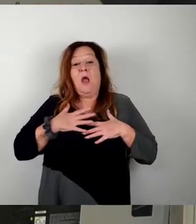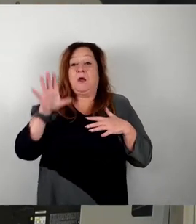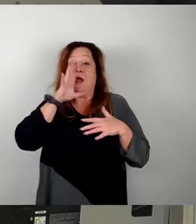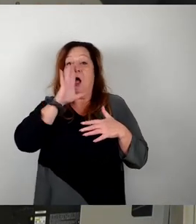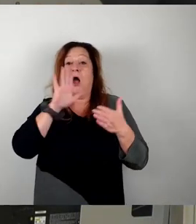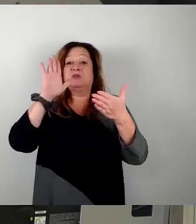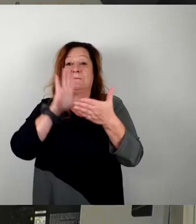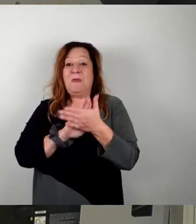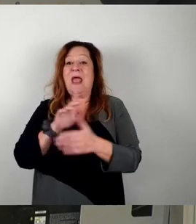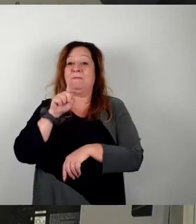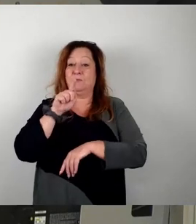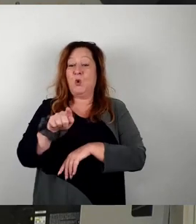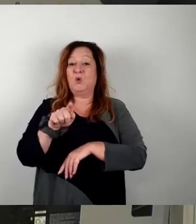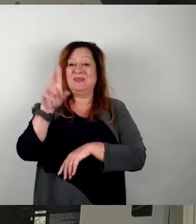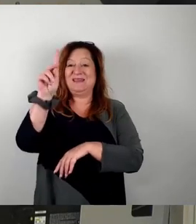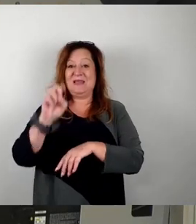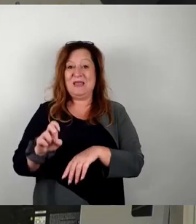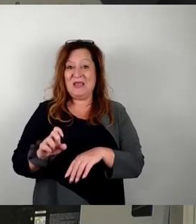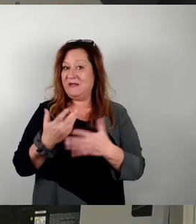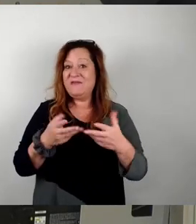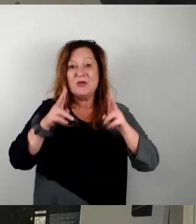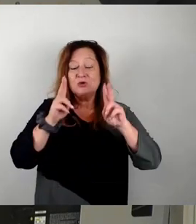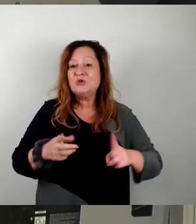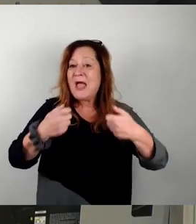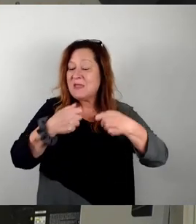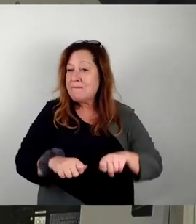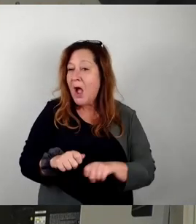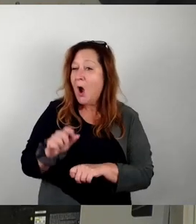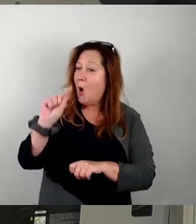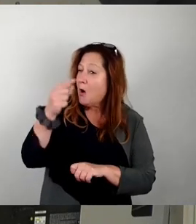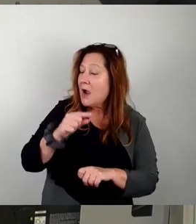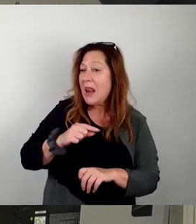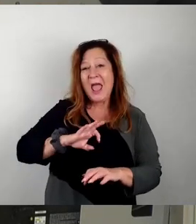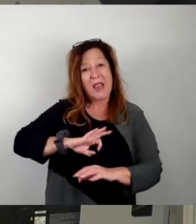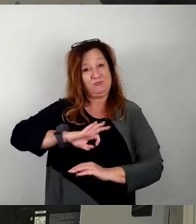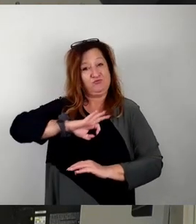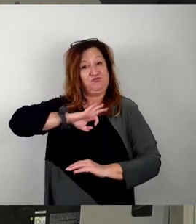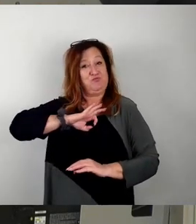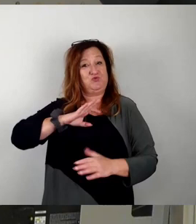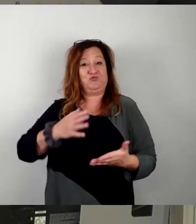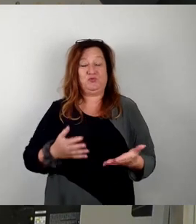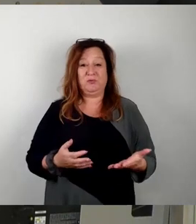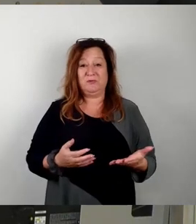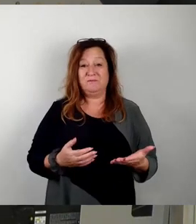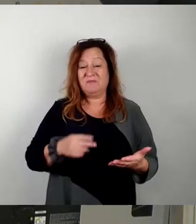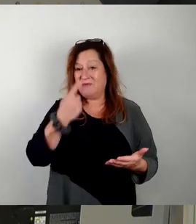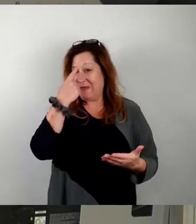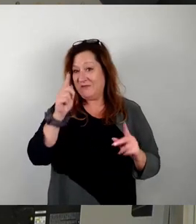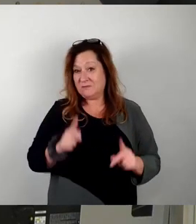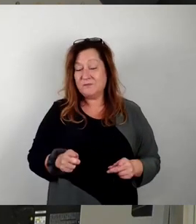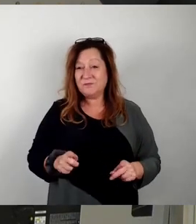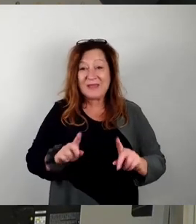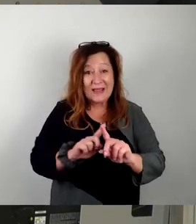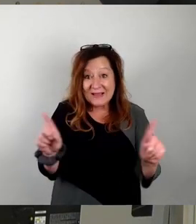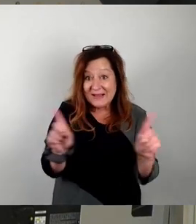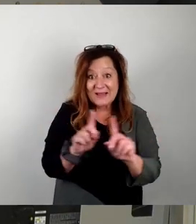alles, was man über die städtebaulichen Kleinode oder waren es einöden, wissen muss. Keine Garage